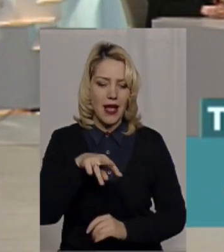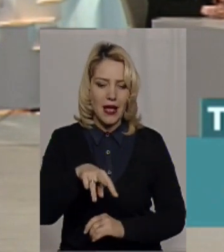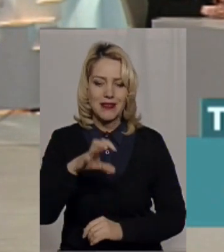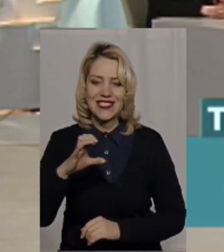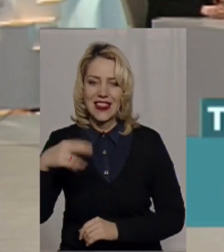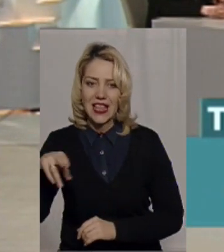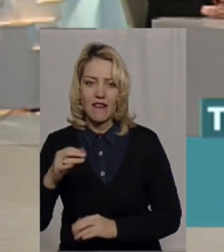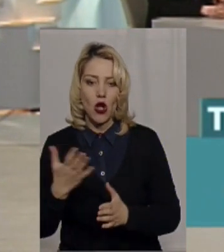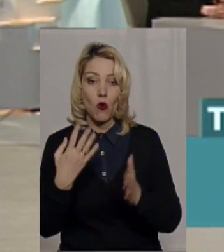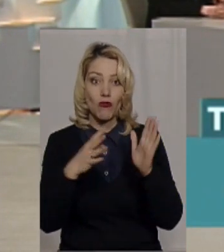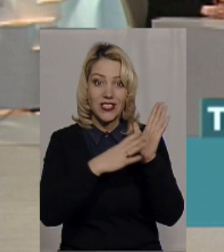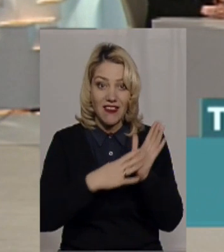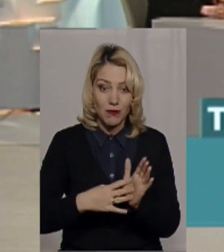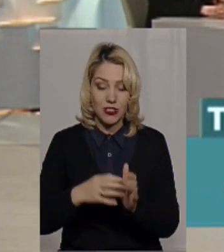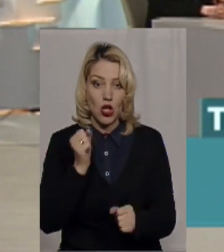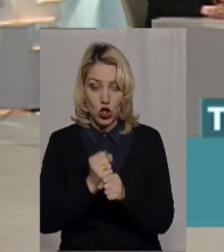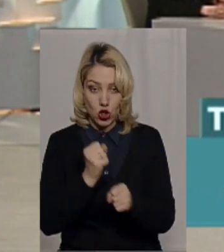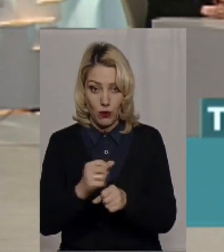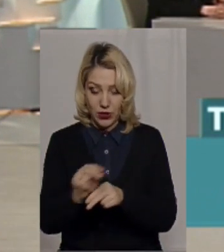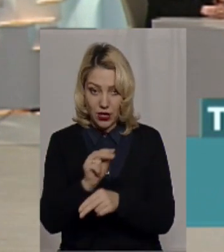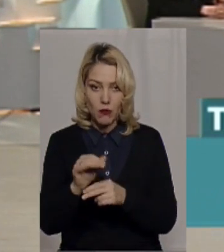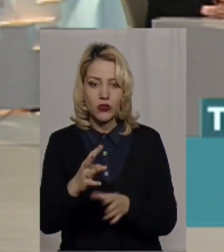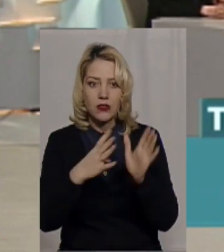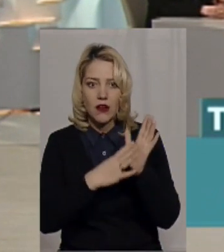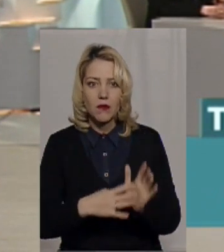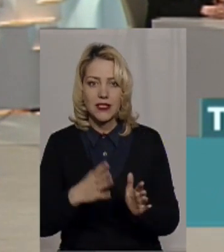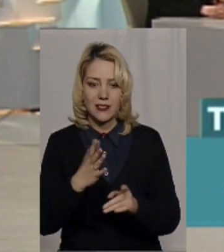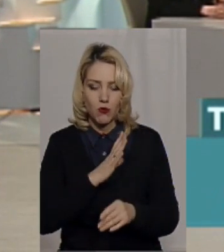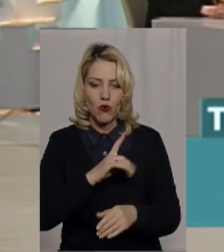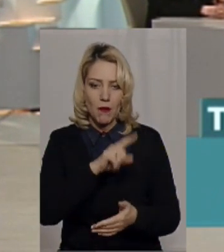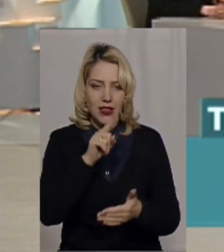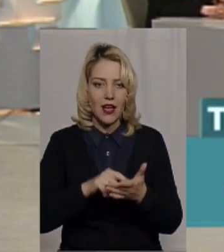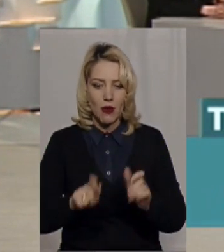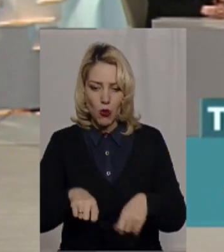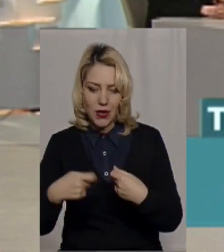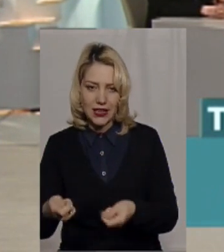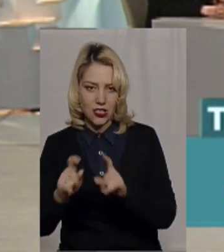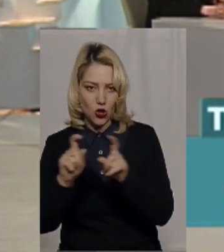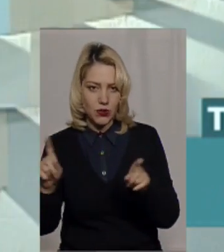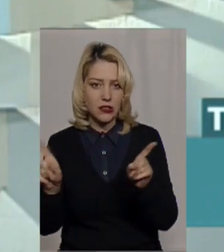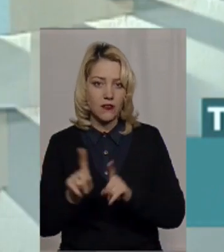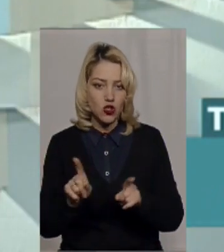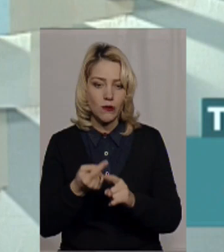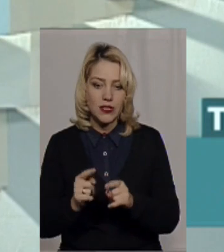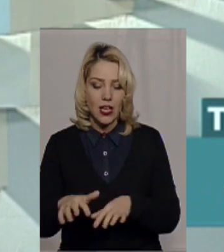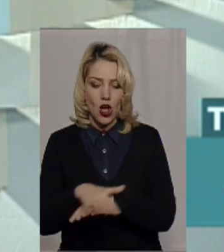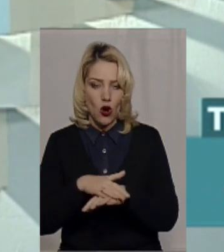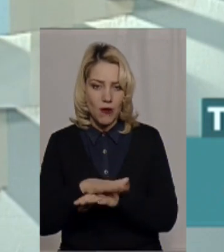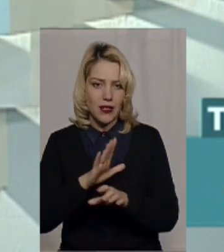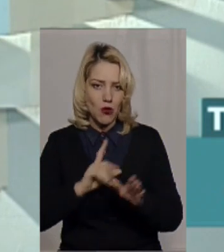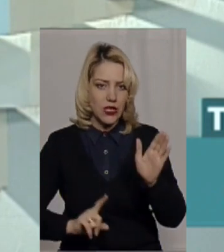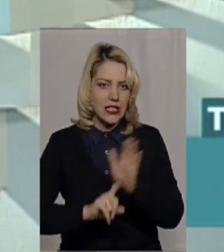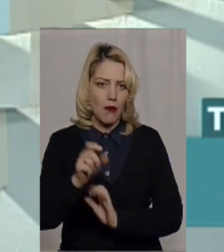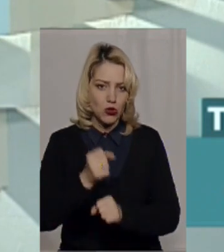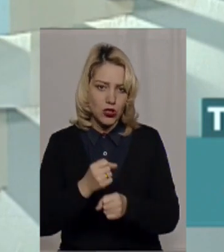ремонт. І 9 місяців йшло питання передачі безпосередньо об'єктів для того, щоб громада могла запустити ПМСД,